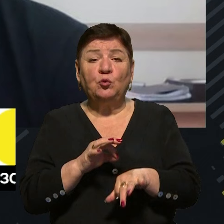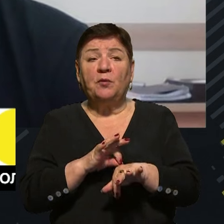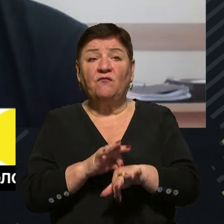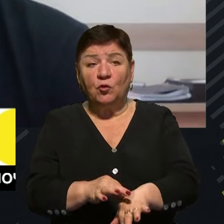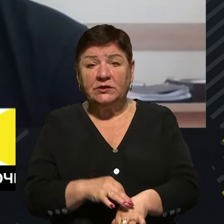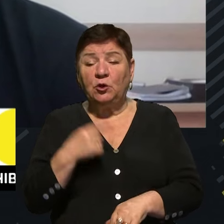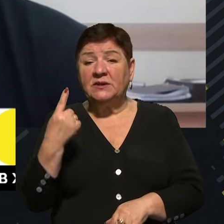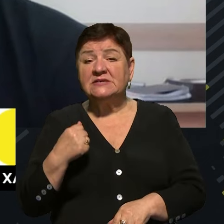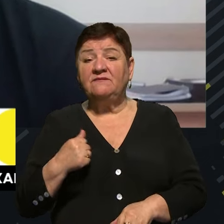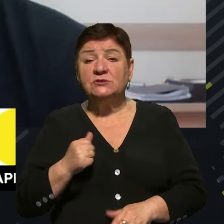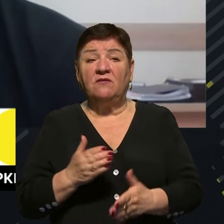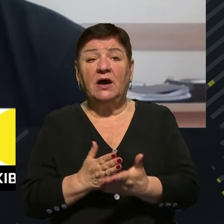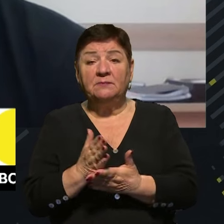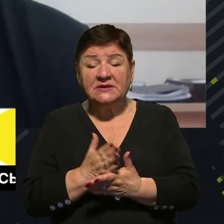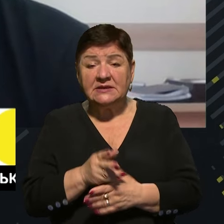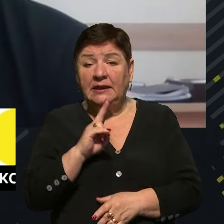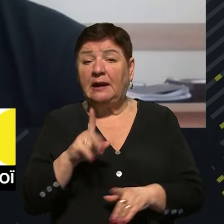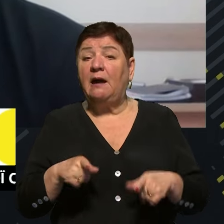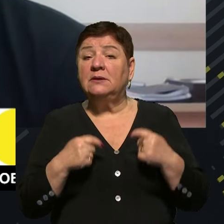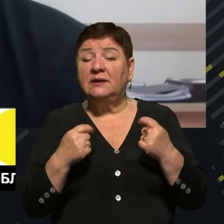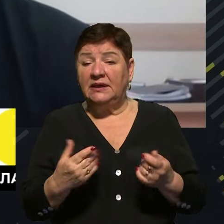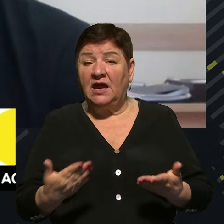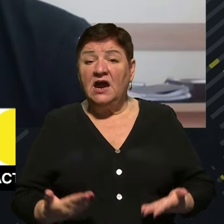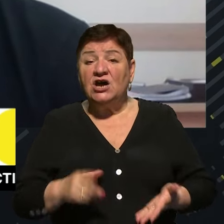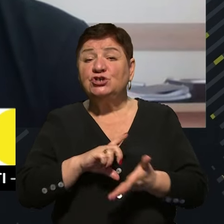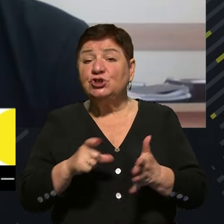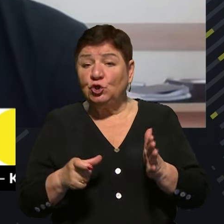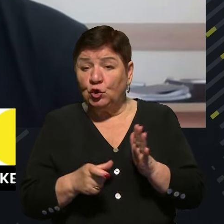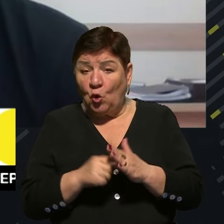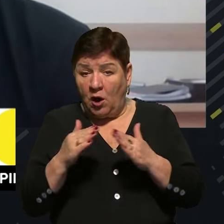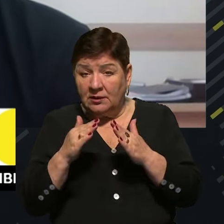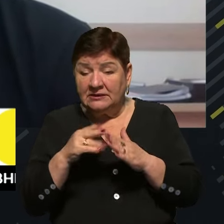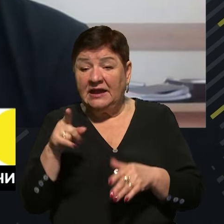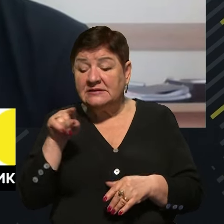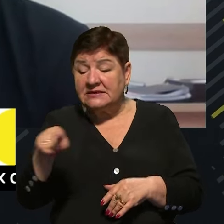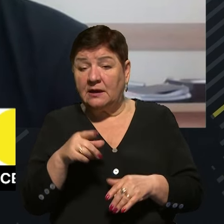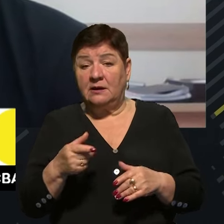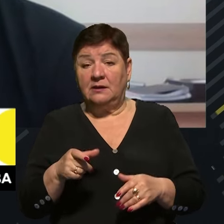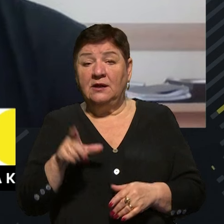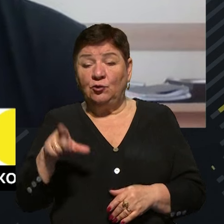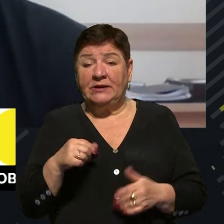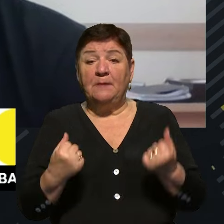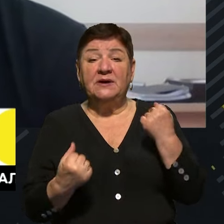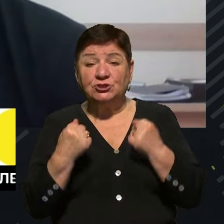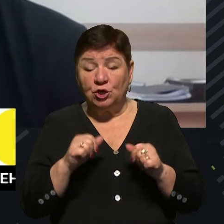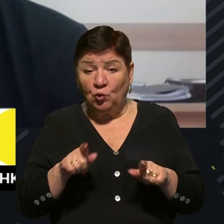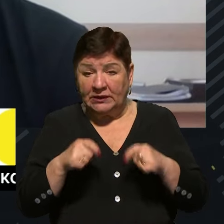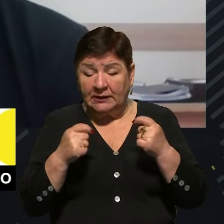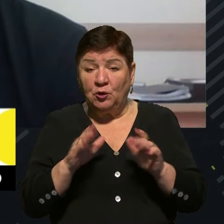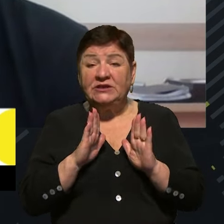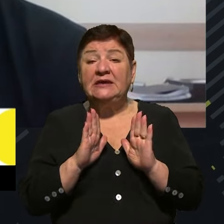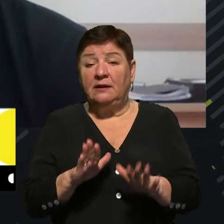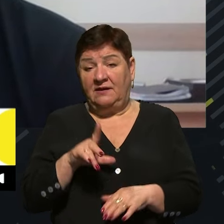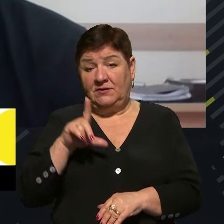обласна військова адміністрація, яка надає житло для цих людей. Транспорт ми надаємо для цих людей. Тільки виїжджайте.